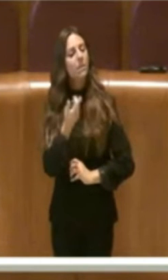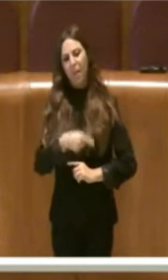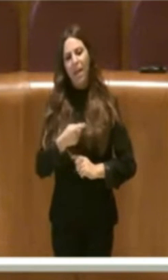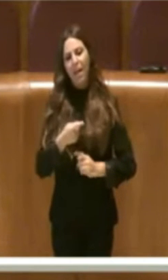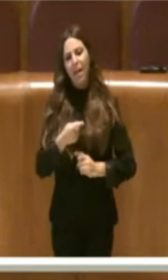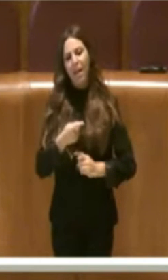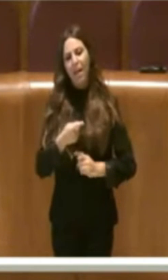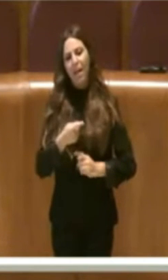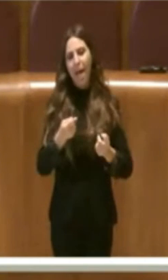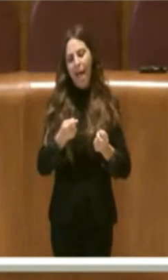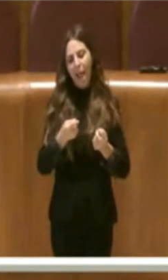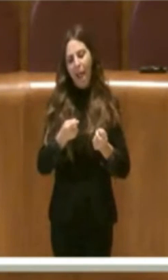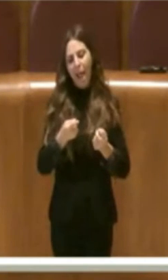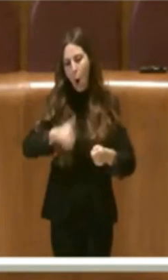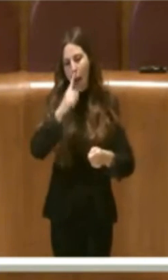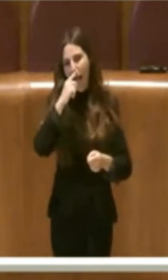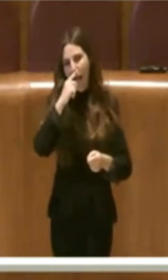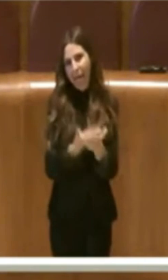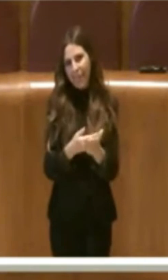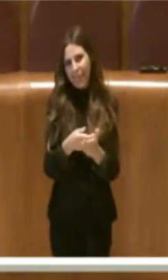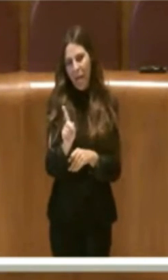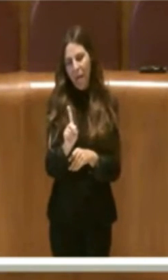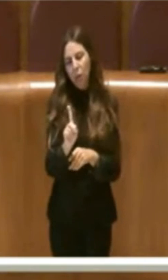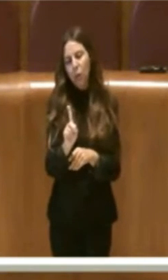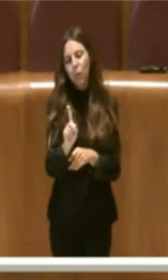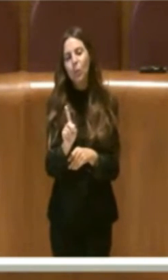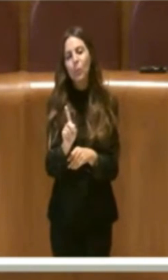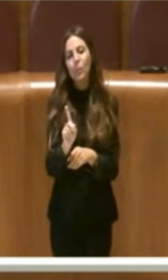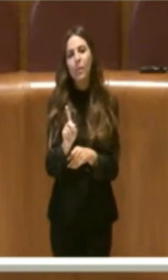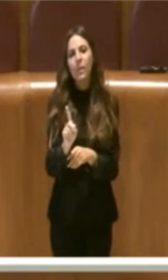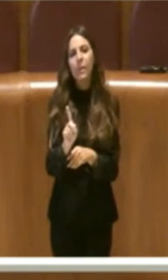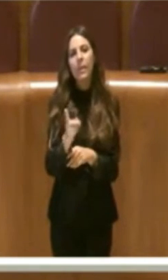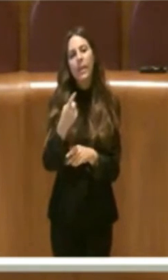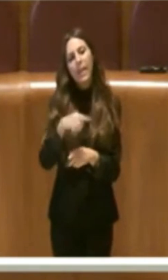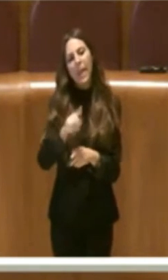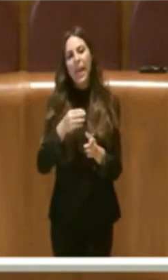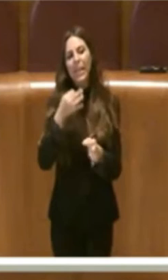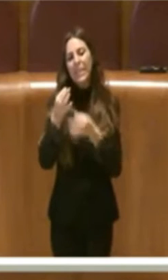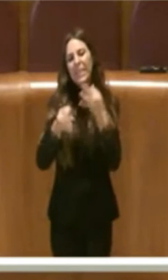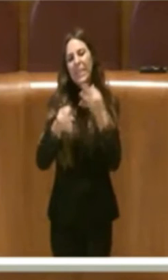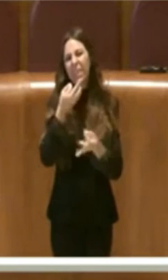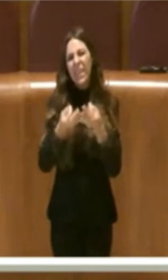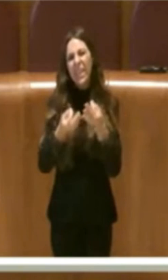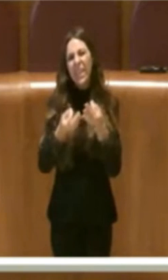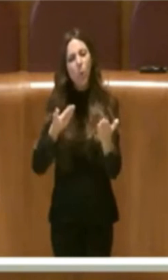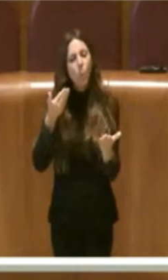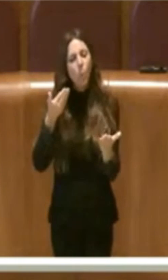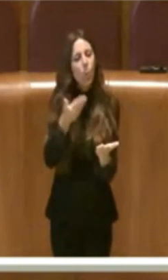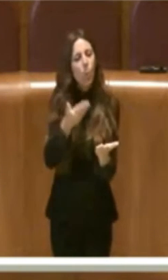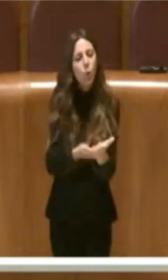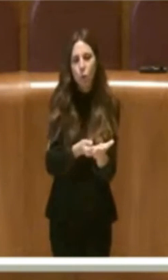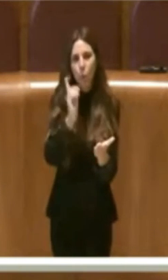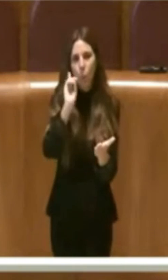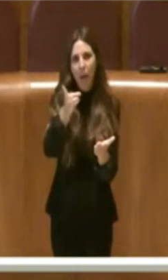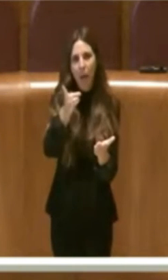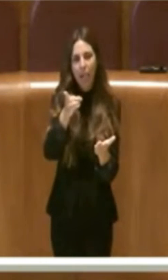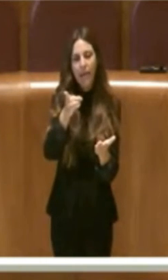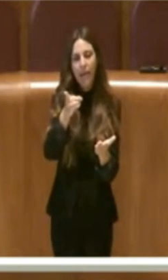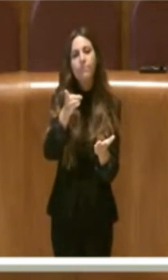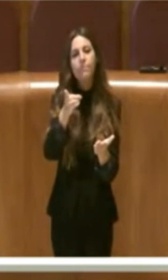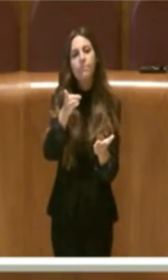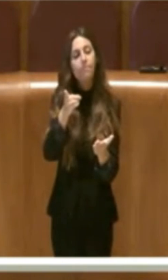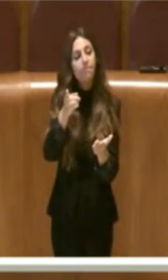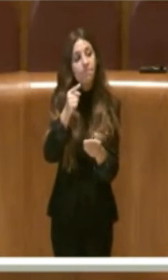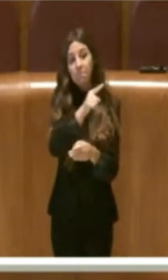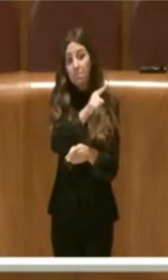questo il senso della mozione, il senso della mozione è che questo che